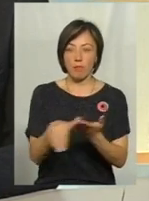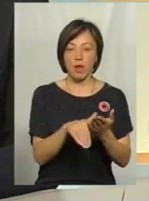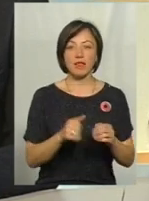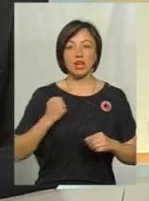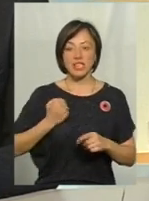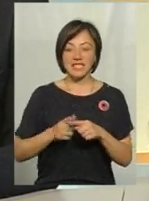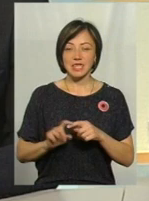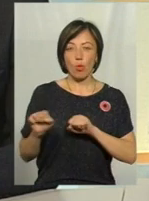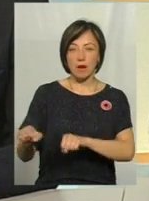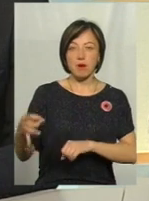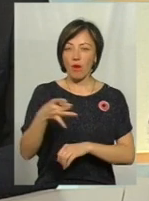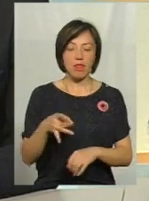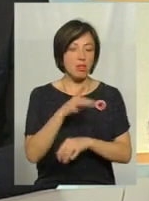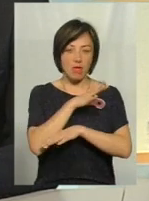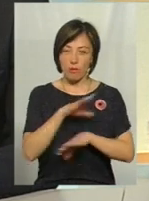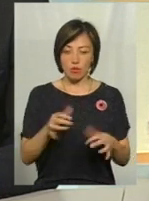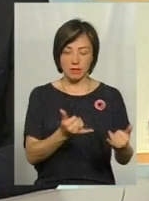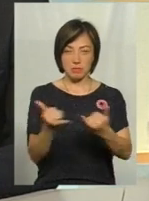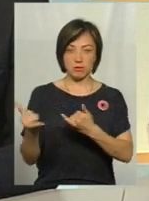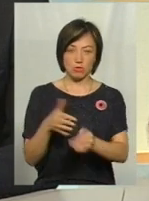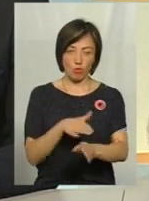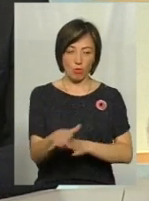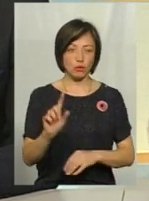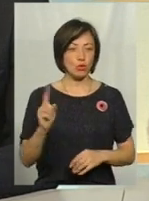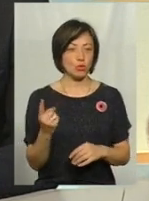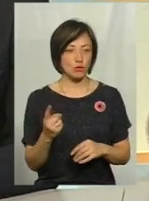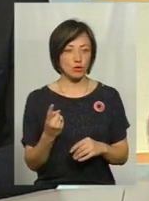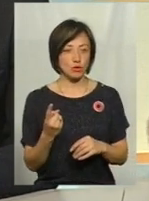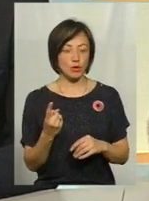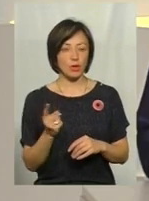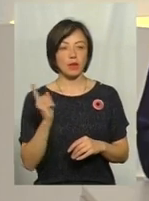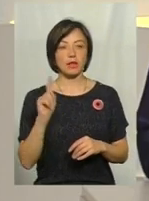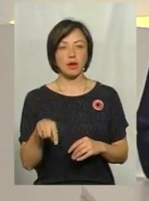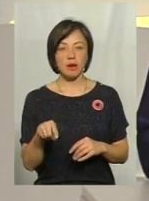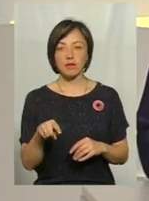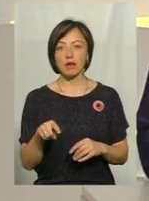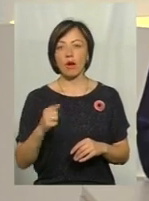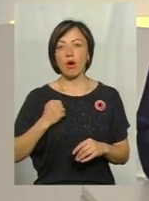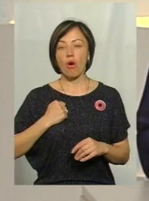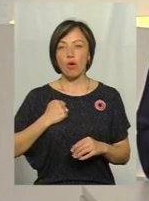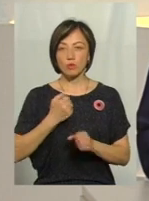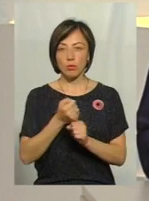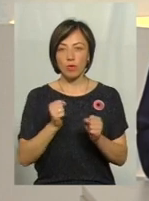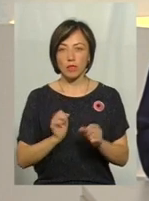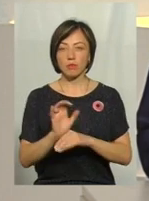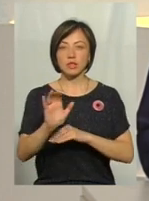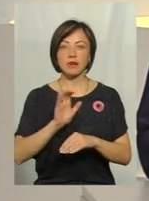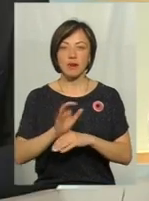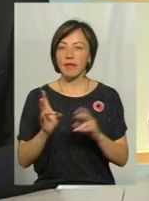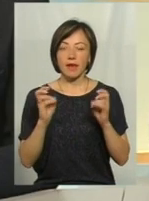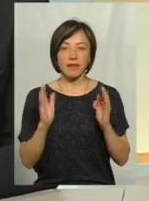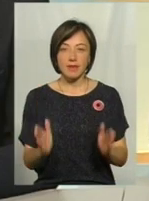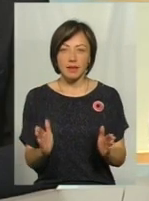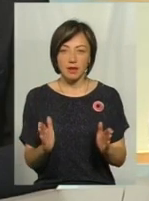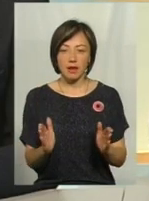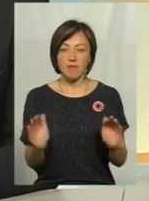ці укріпрайони не були забезпечені повністю, тому що навіть озброєння поставлялося не тільки